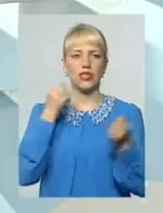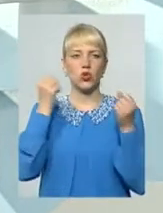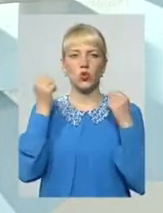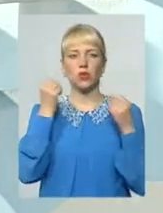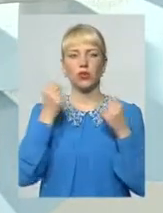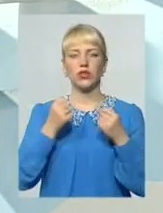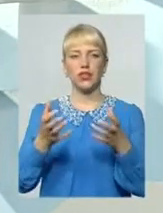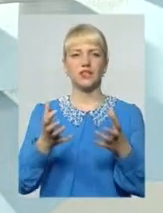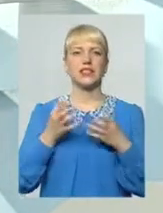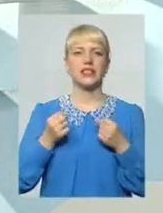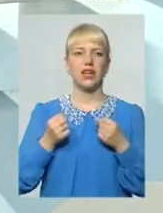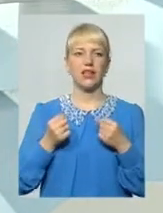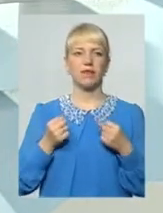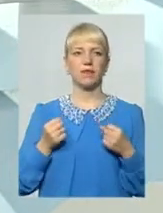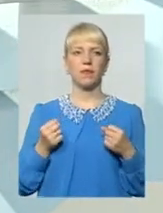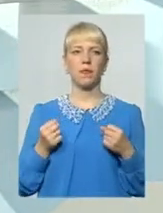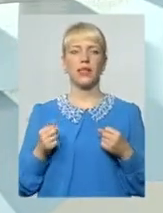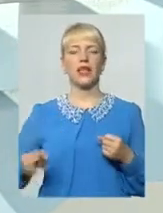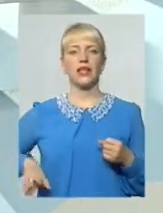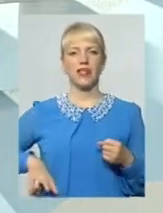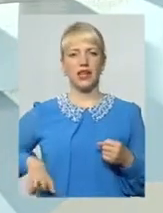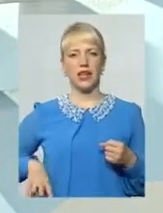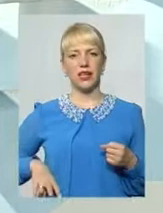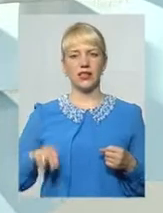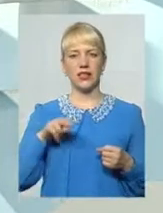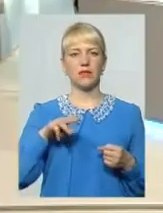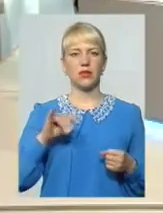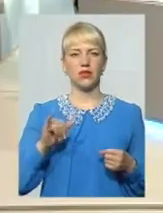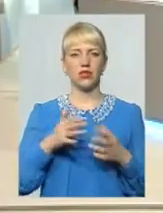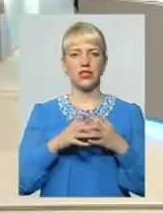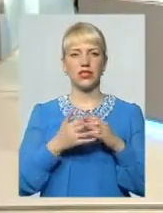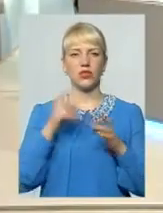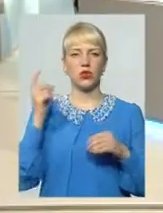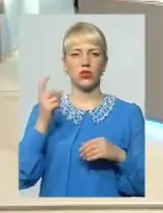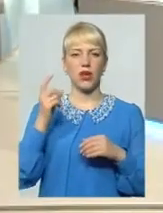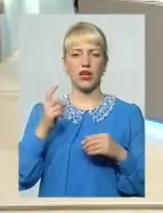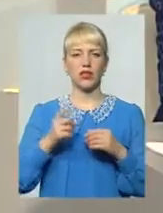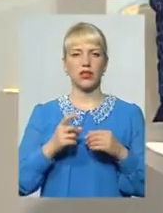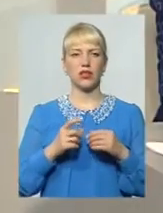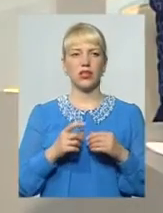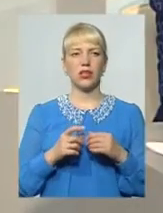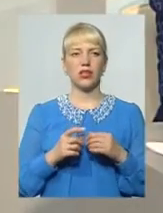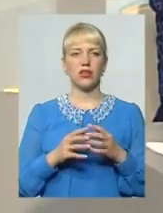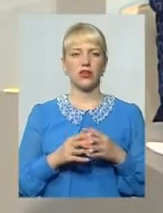основному взяли дирекція училища сільськогосподарського Аграрного, вірніше, в цьому